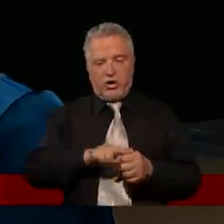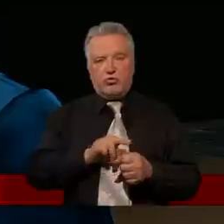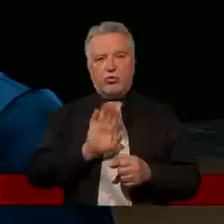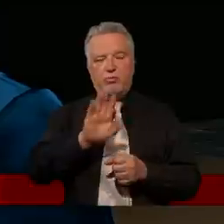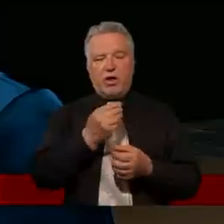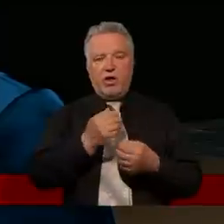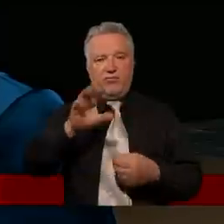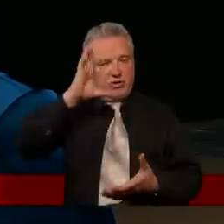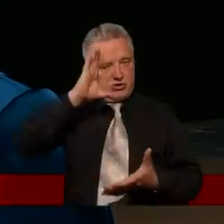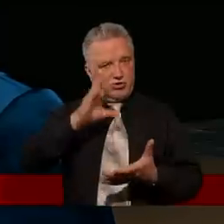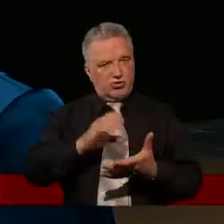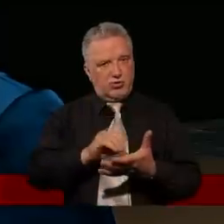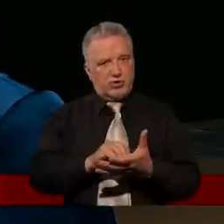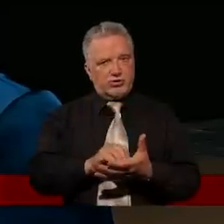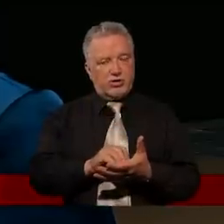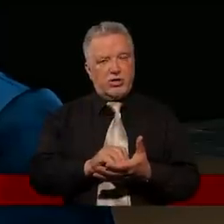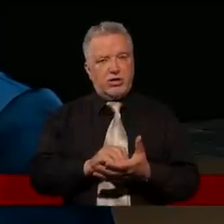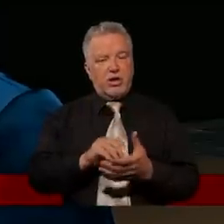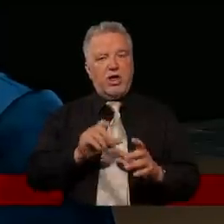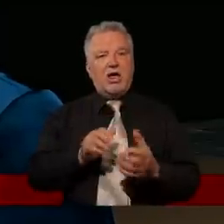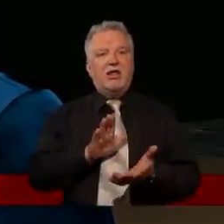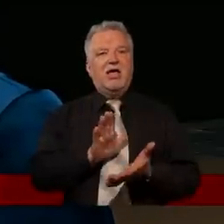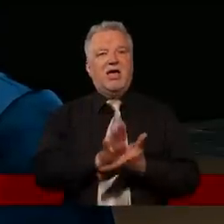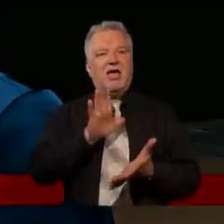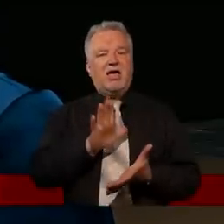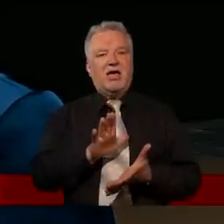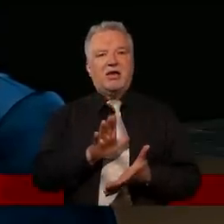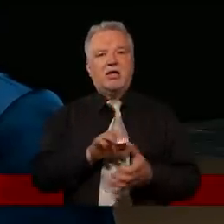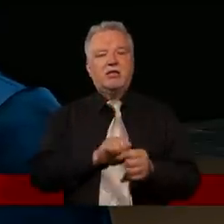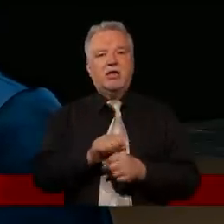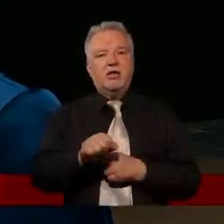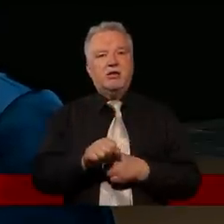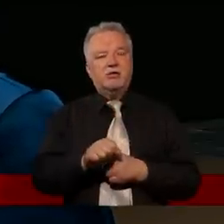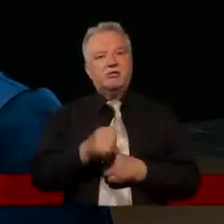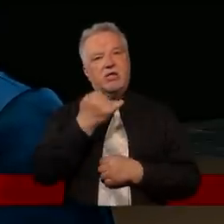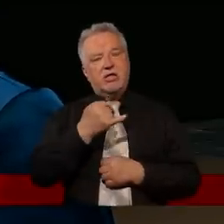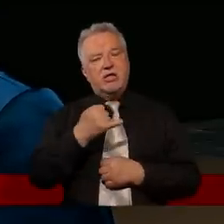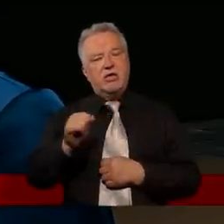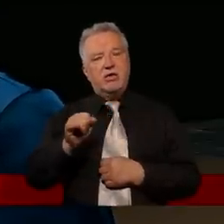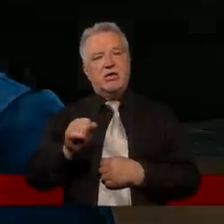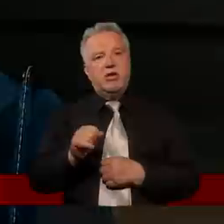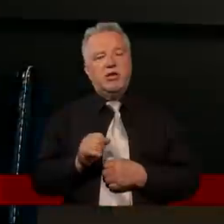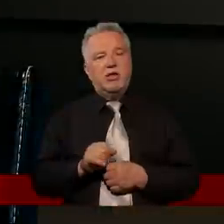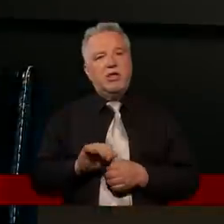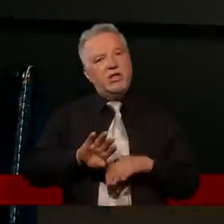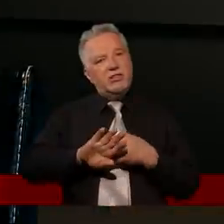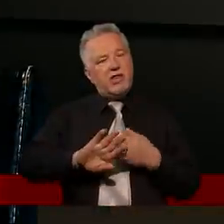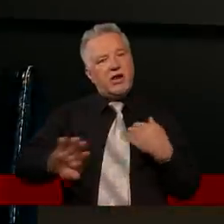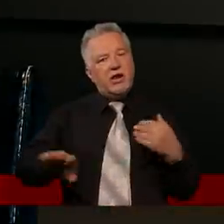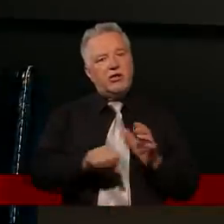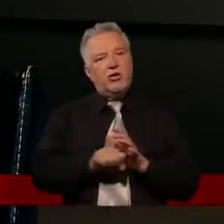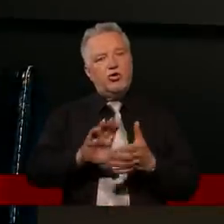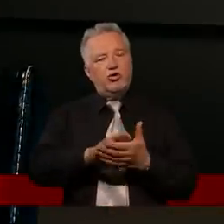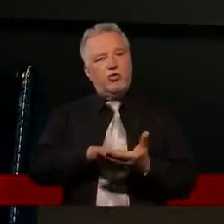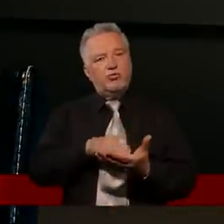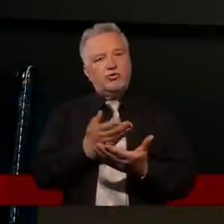dużo starszy jest wiekiem, ale jednak jego charakter jest daleko różny od wzoru Chrystusa. Ja bym nie mówiła już